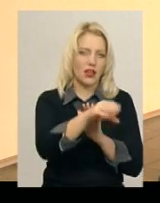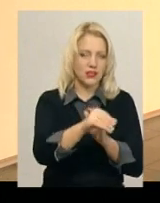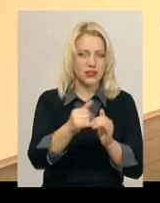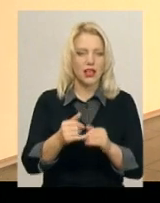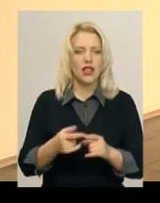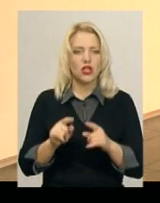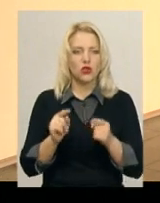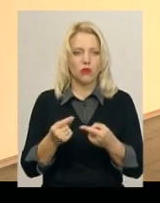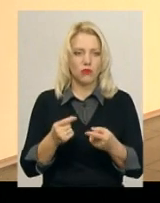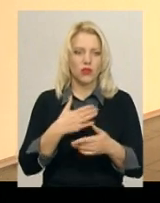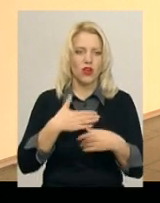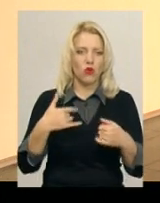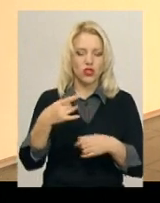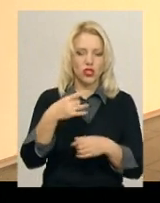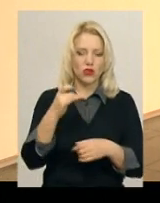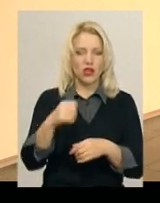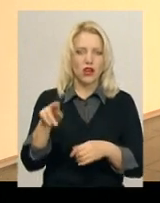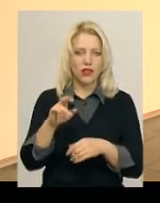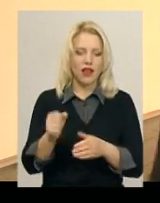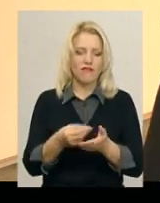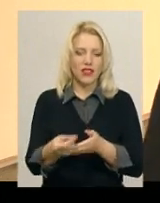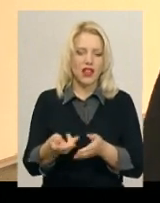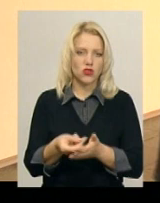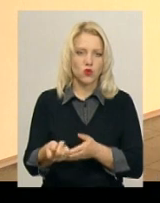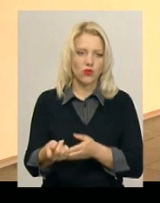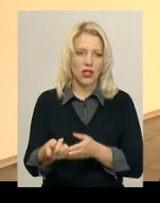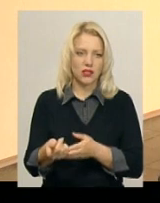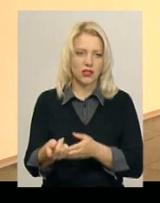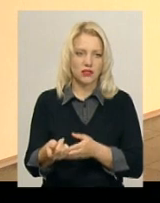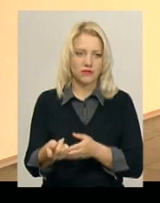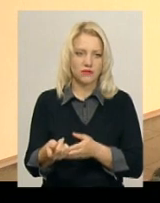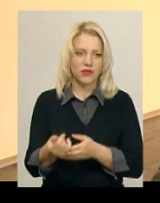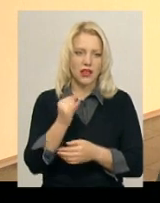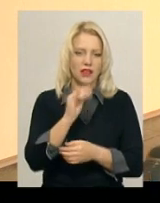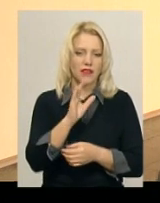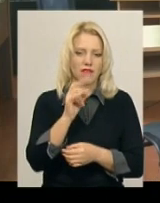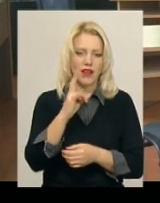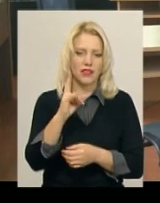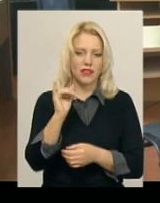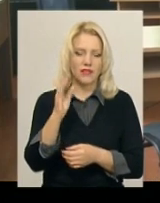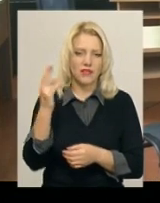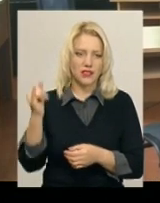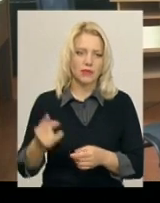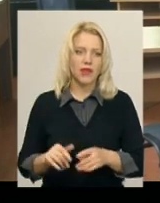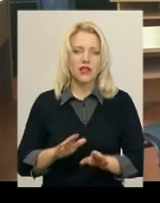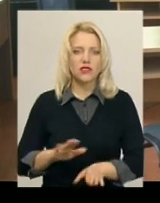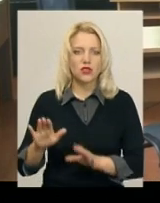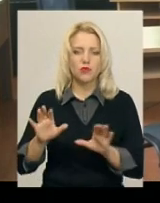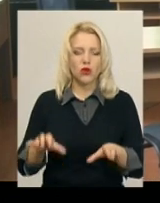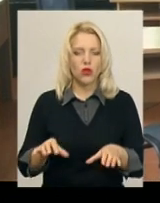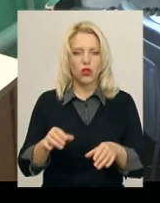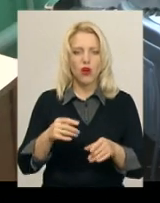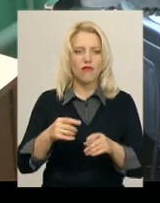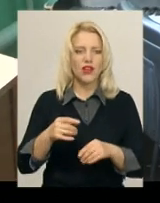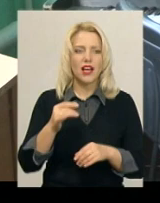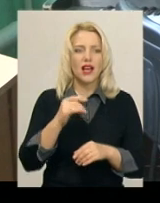Тому не хоче районна рада фінансувати Іванківці. Заступник голови Хмельницької районної